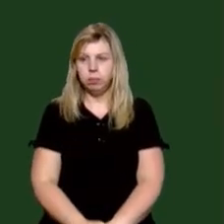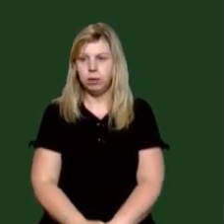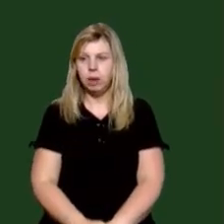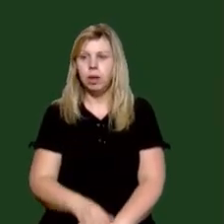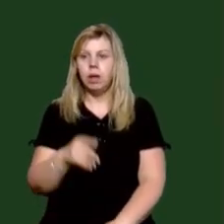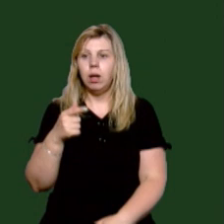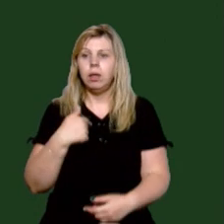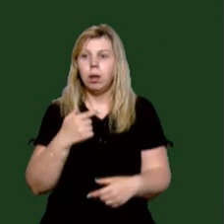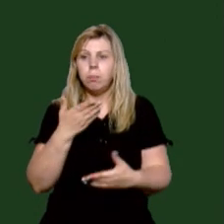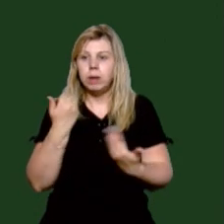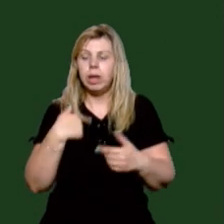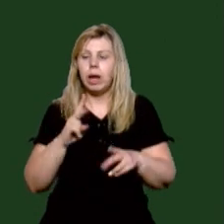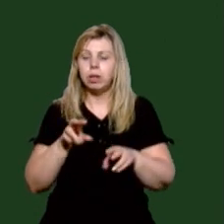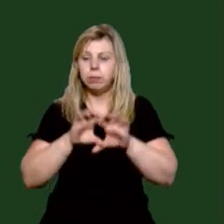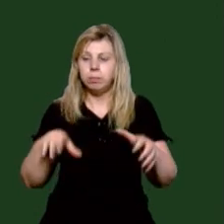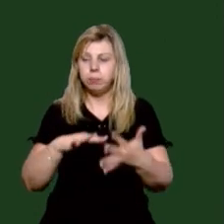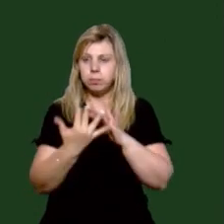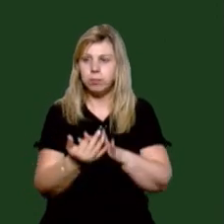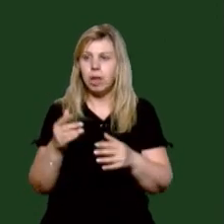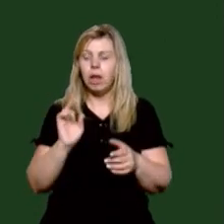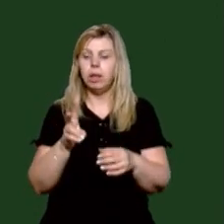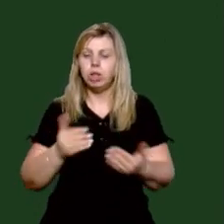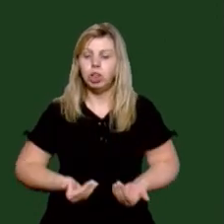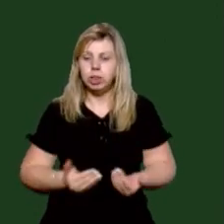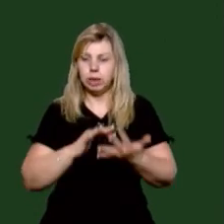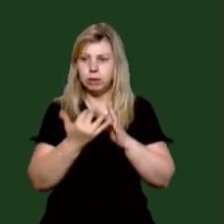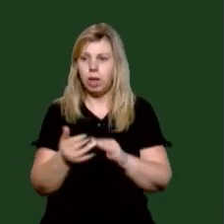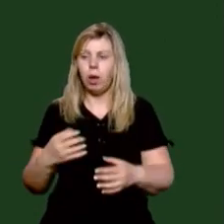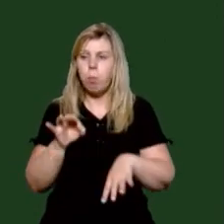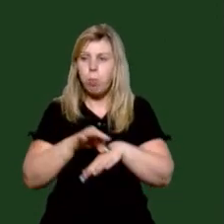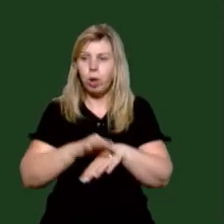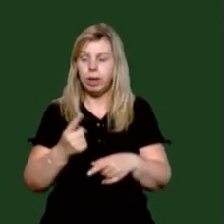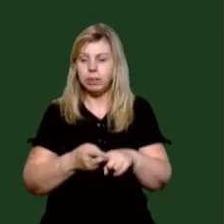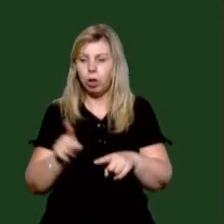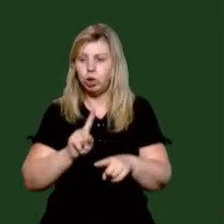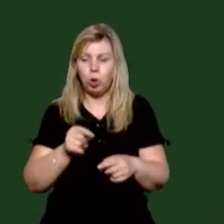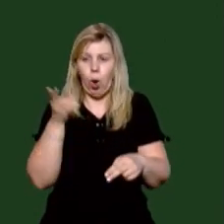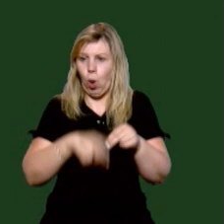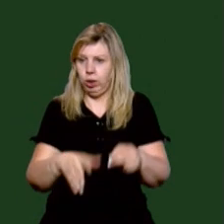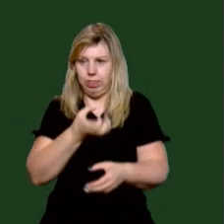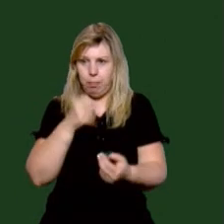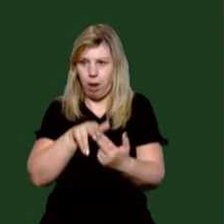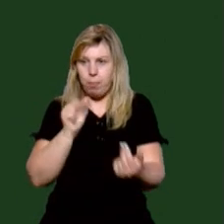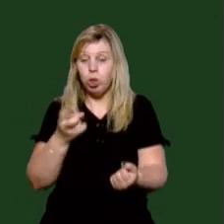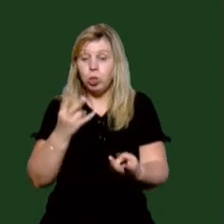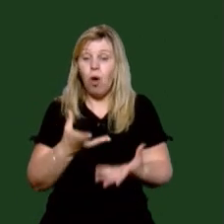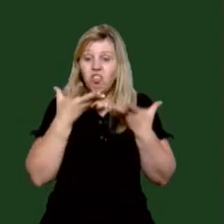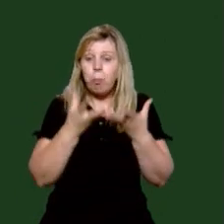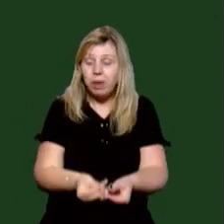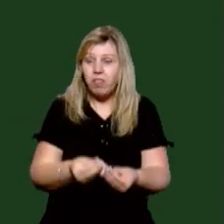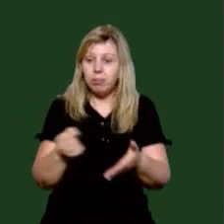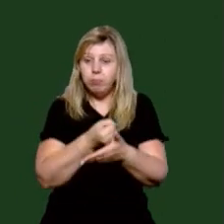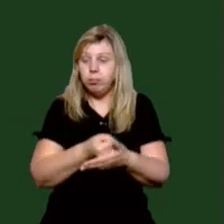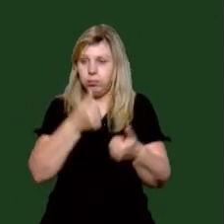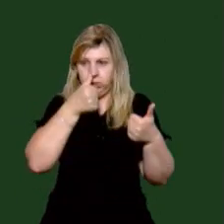Мене, як голову селищної ради і мешканців селища, болить те, що він не зроблений. Але повпливати на то ми